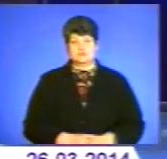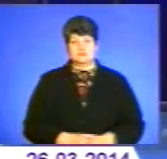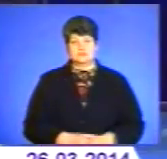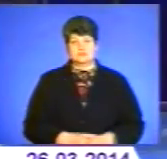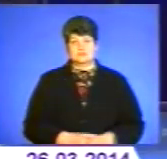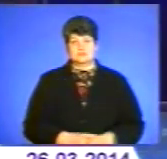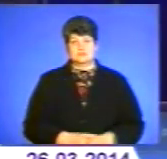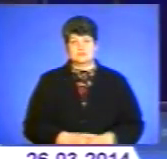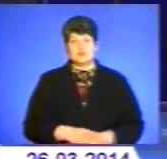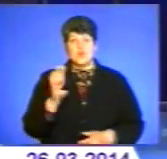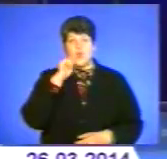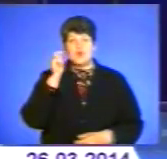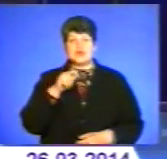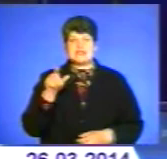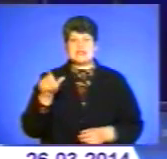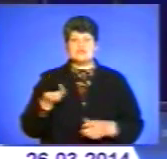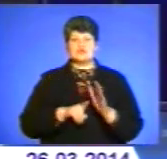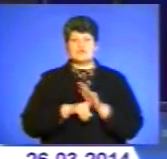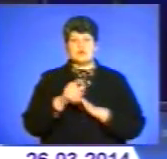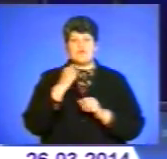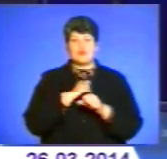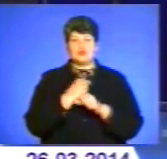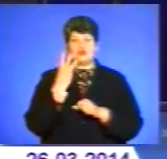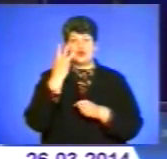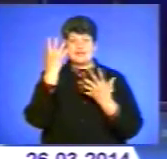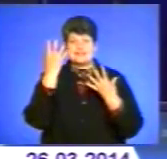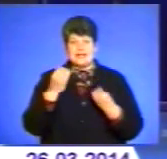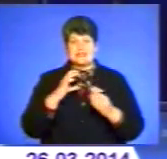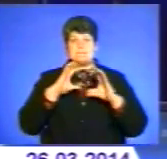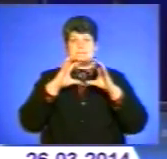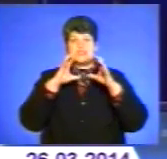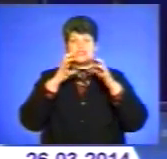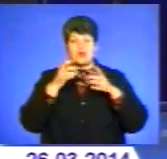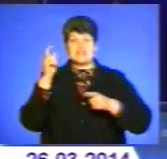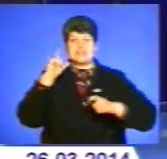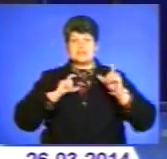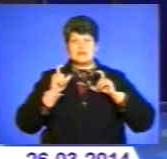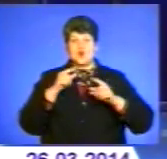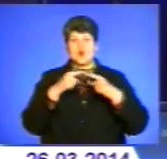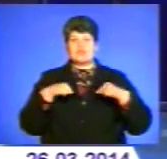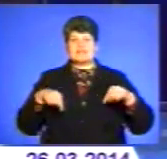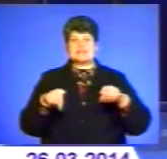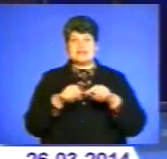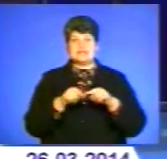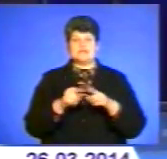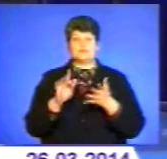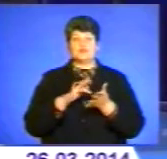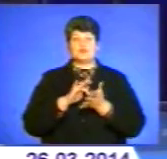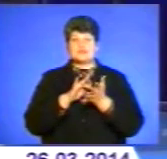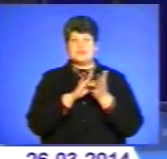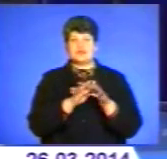У Кривінці розпочав роботу триденний міжнародний семінар організації туристичної діяльності на території національних парків.